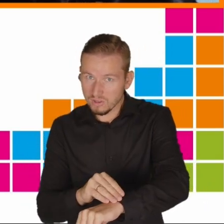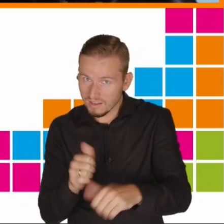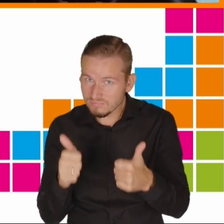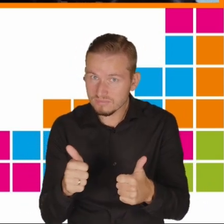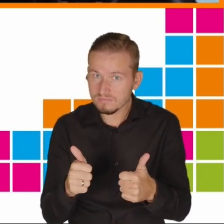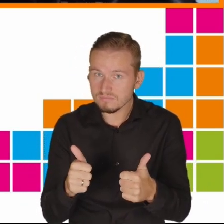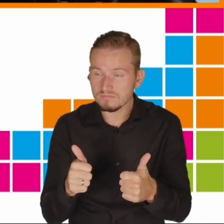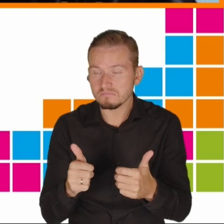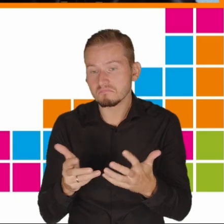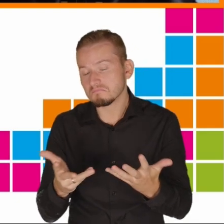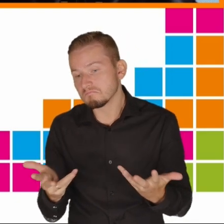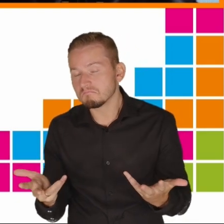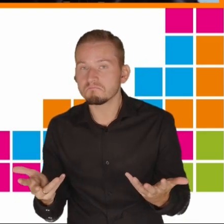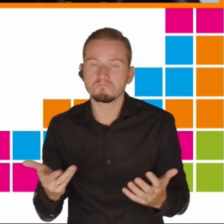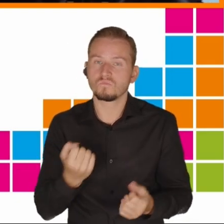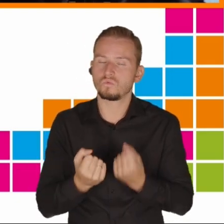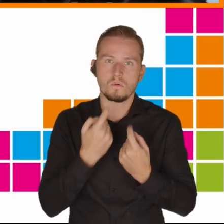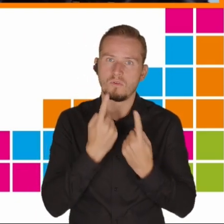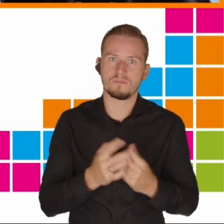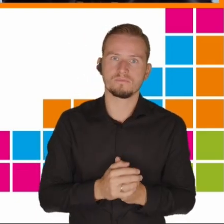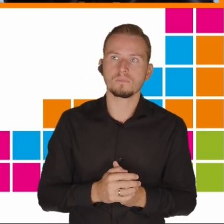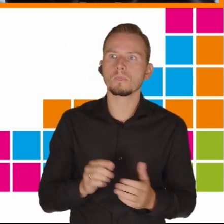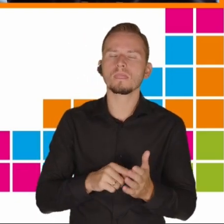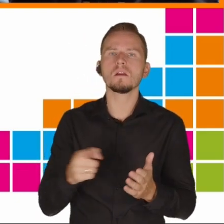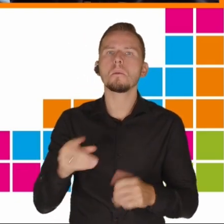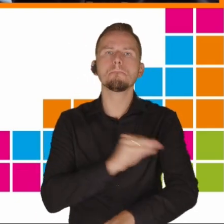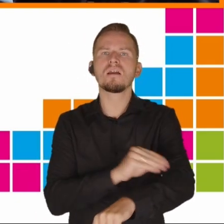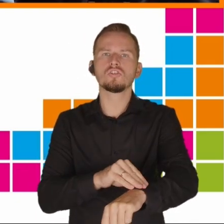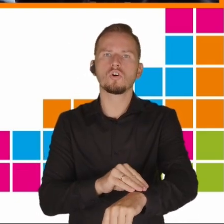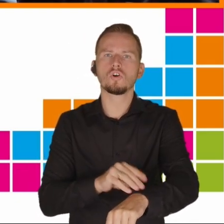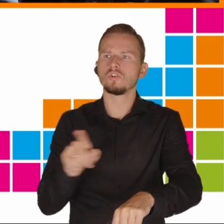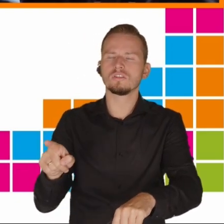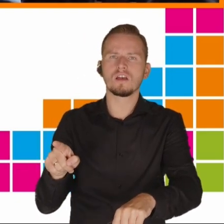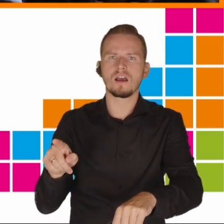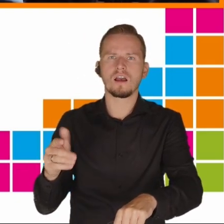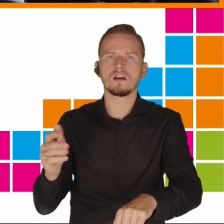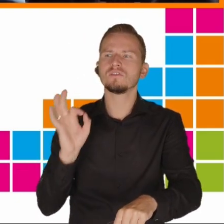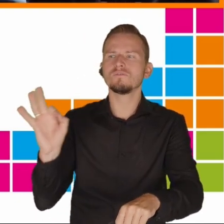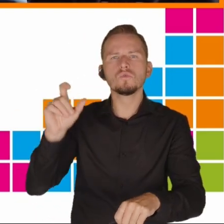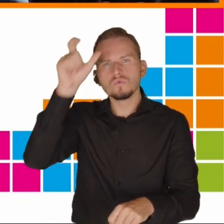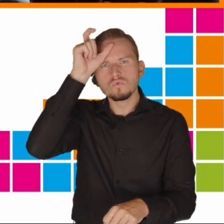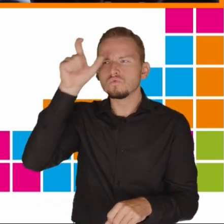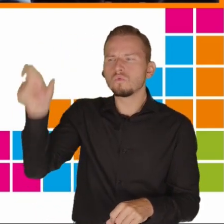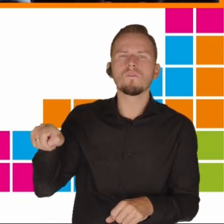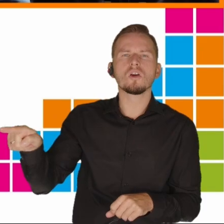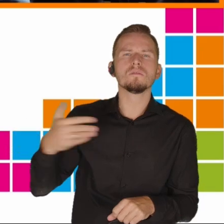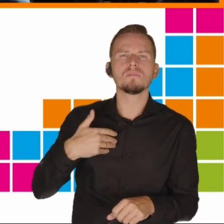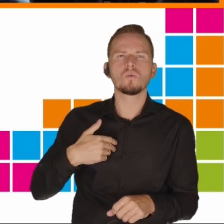człowieka, który zdobył Narodę Nobla w dziedzinie gospodarki, ekonomii w